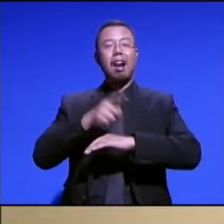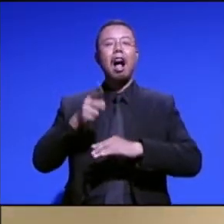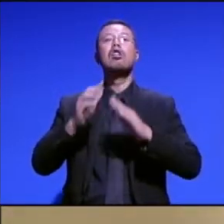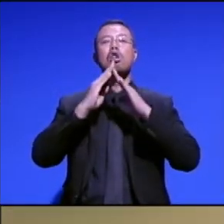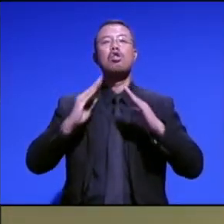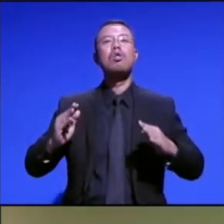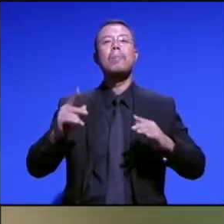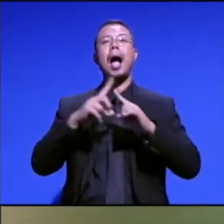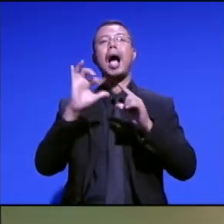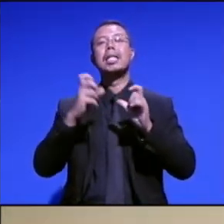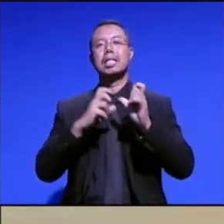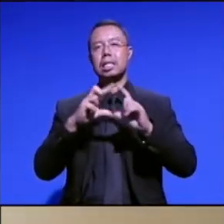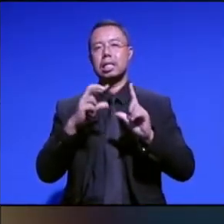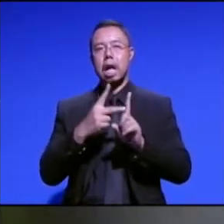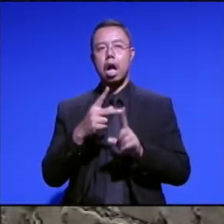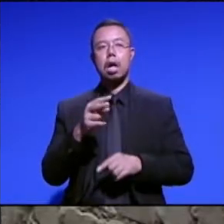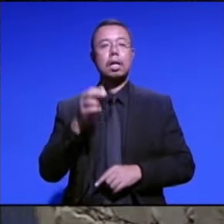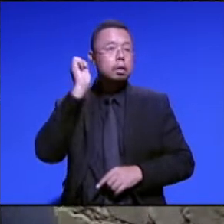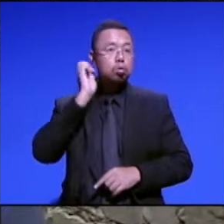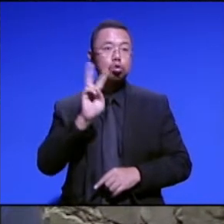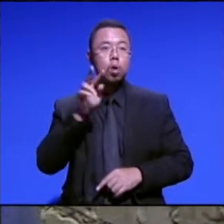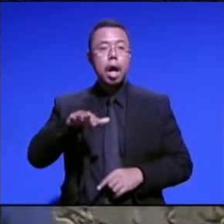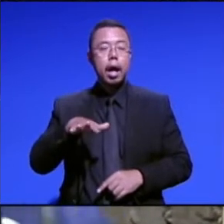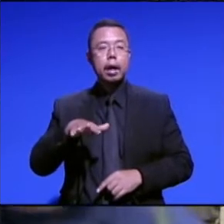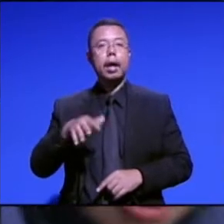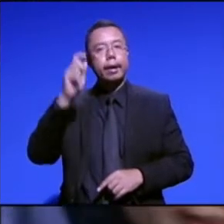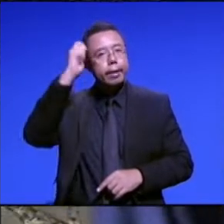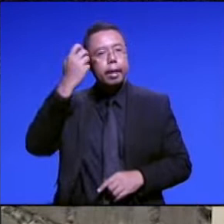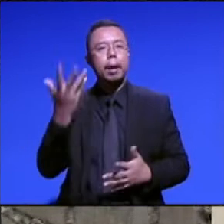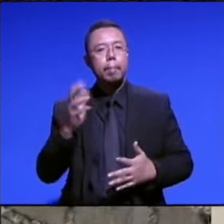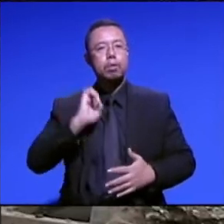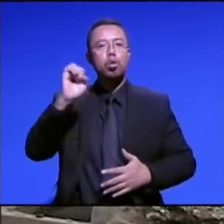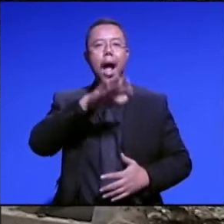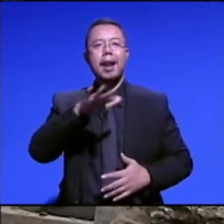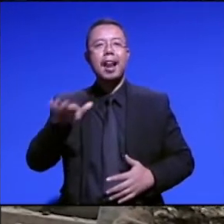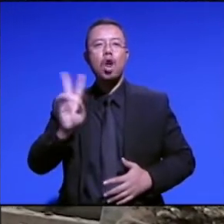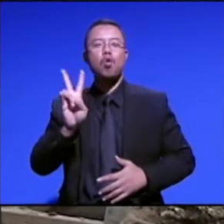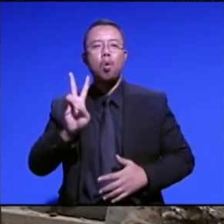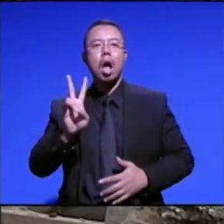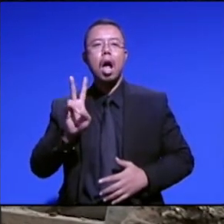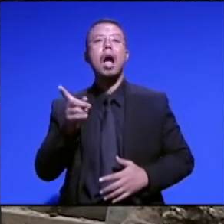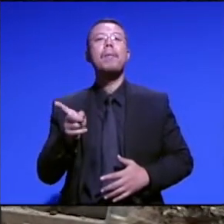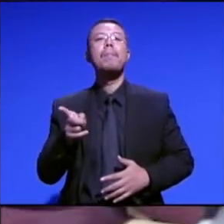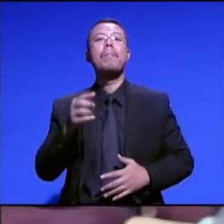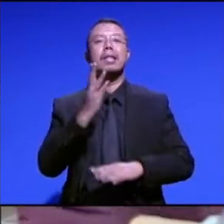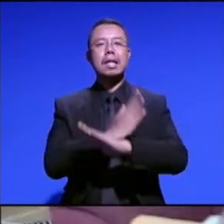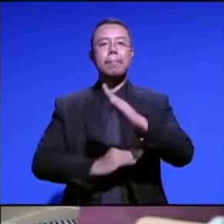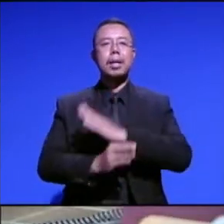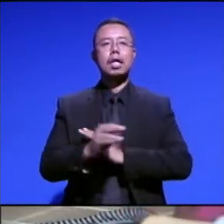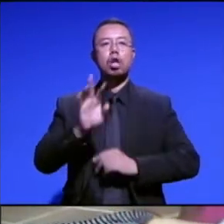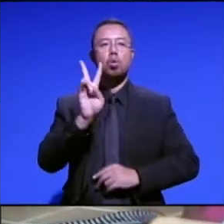Aisyah. Ibu dua anak itu masih ingat bagaimana ia berjuang menyelamatkan anak-anaknya yang memiliki kebutuhan khusus.